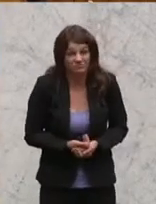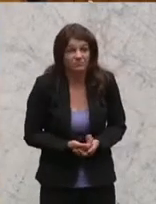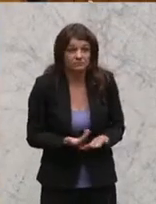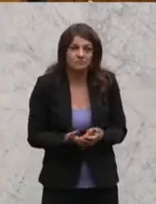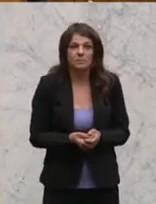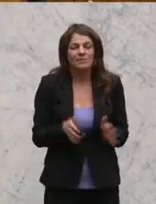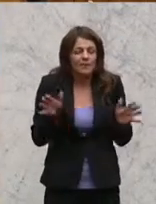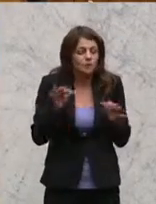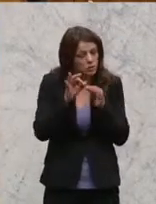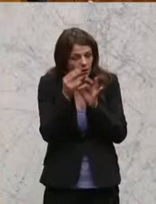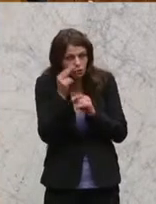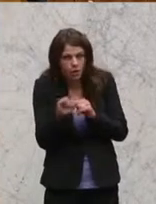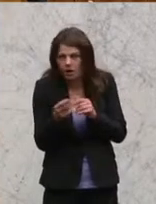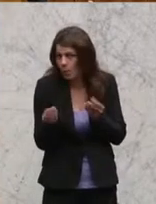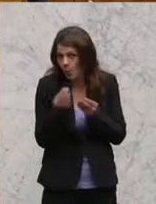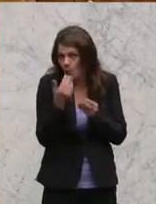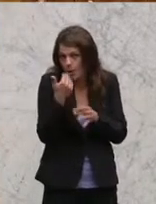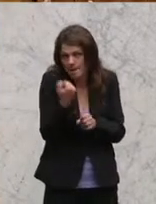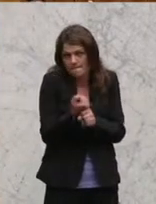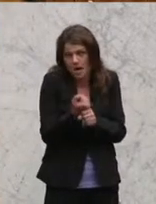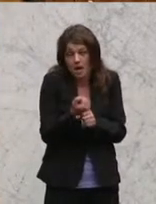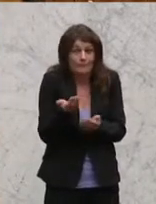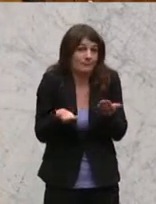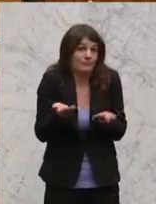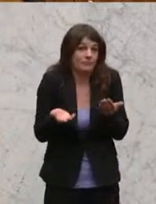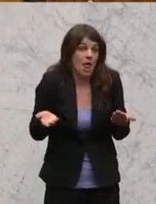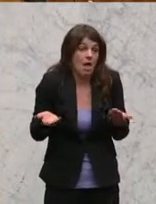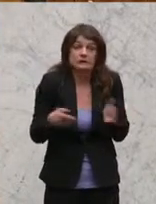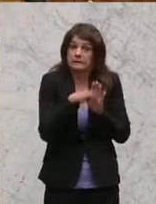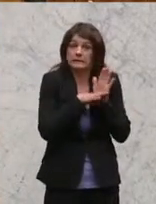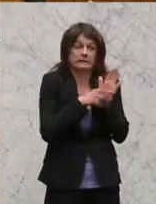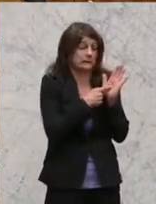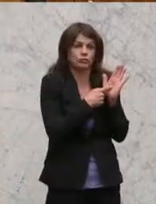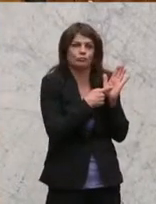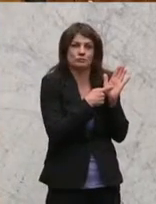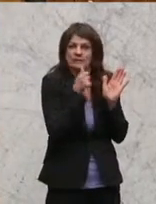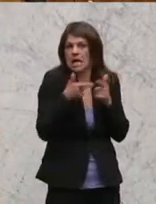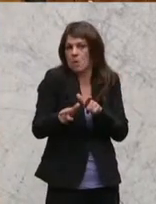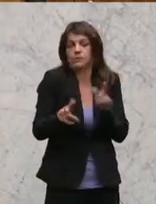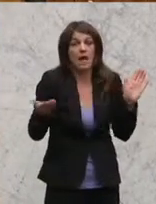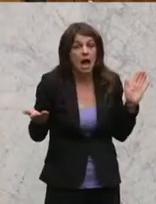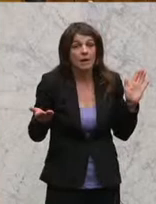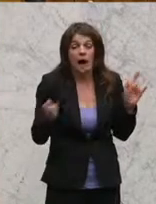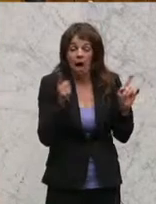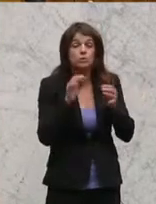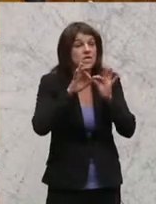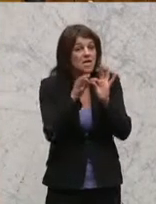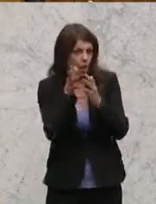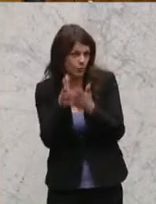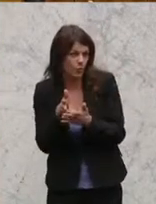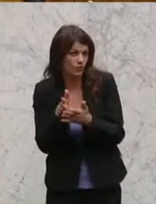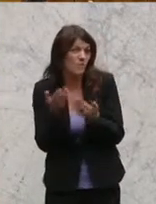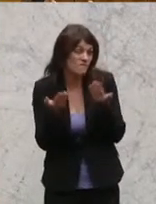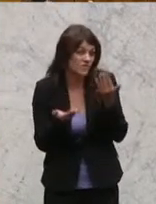Es ist zu klären, warum es nicht dazu gekommen ist. Möglicherweise haben die Gesetze das nicht zugelassen, aber es ist richtig hinzuschauen, ob hier